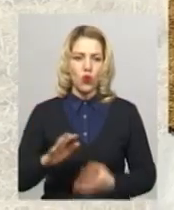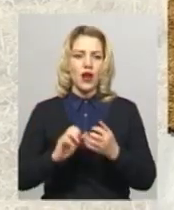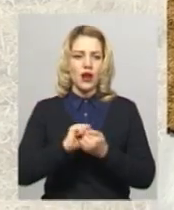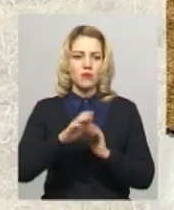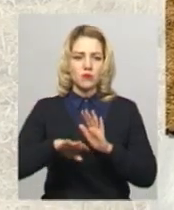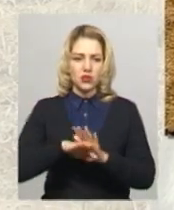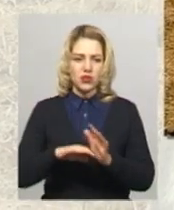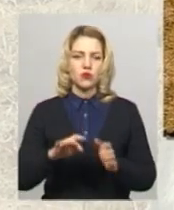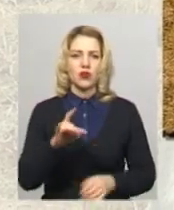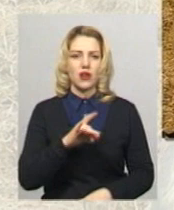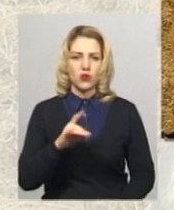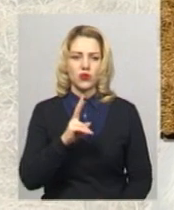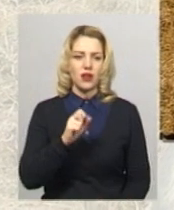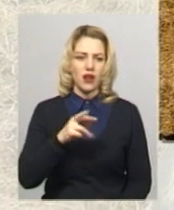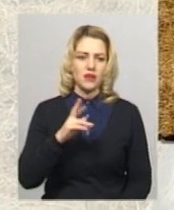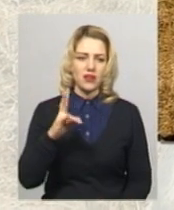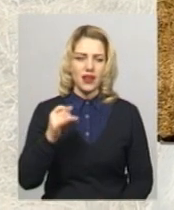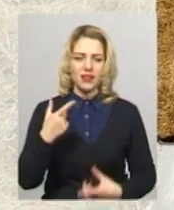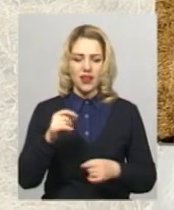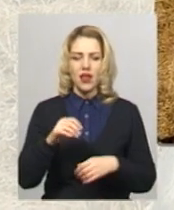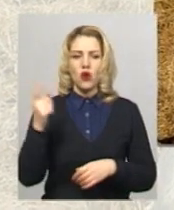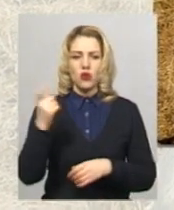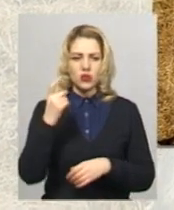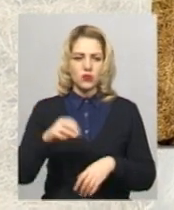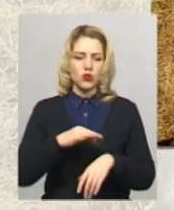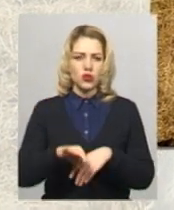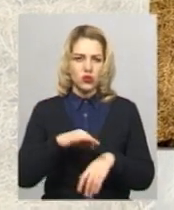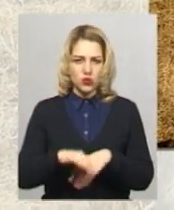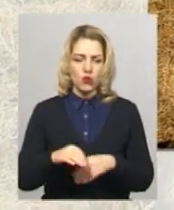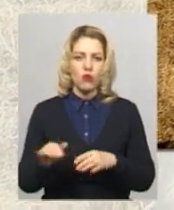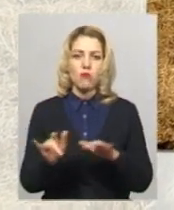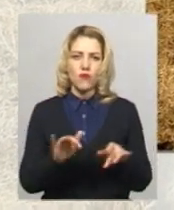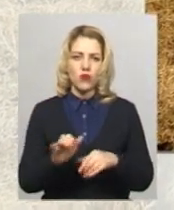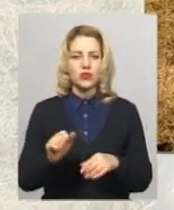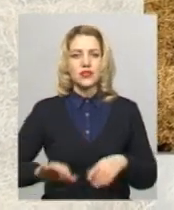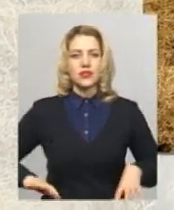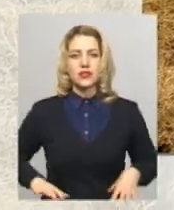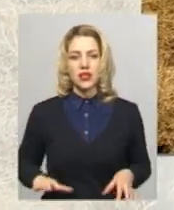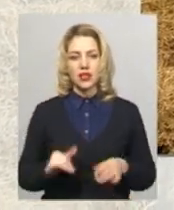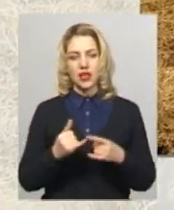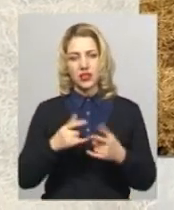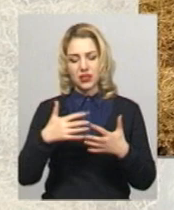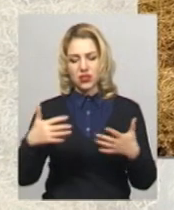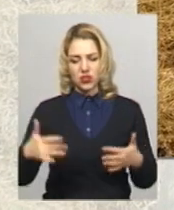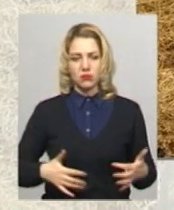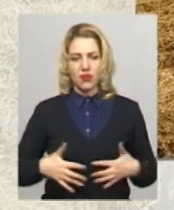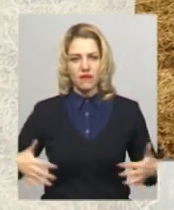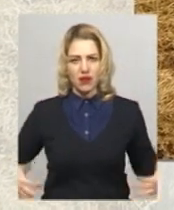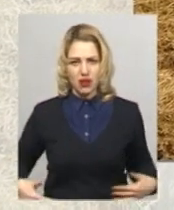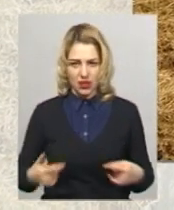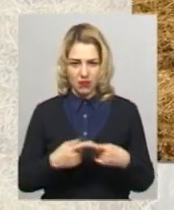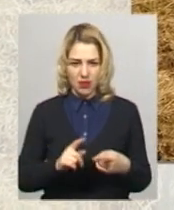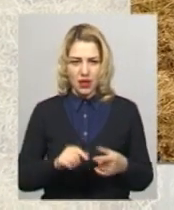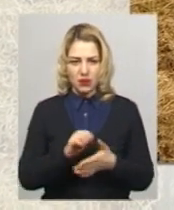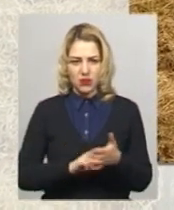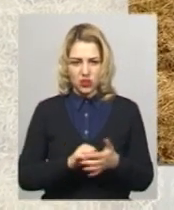району, де, за їх словами, господар жорстоко поводиться з кіньми та іншими тваринами. Причиною візиту, каже Анастасія Березюк,